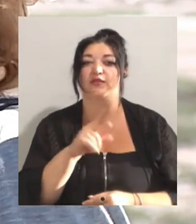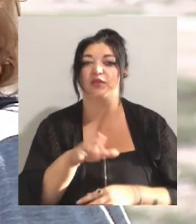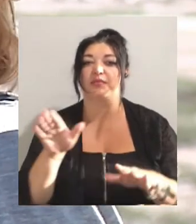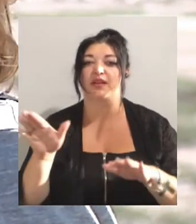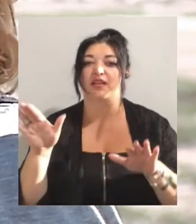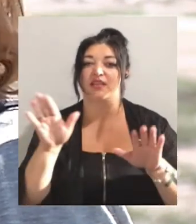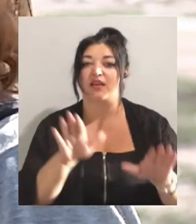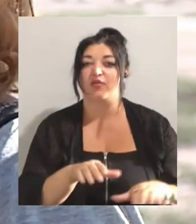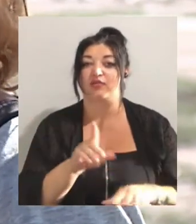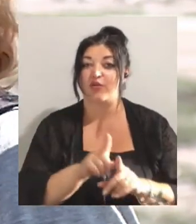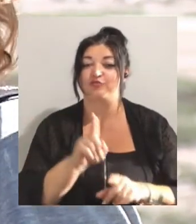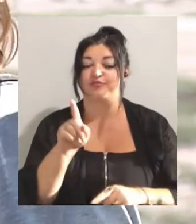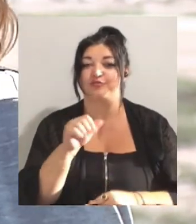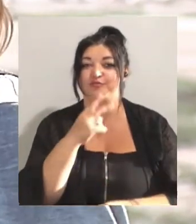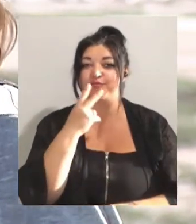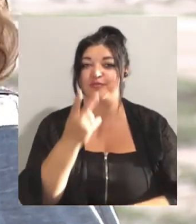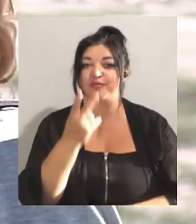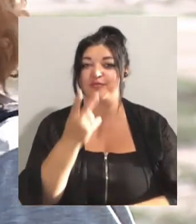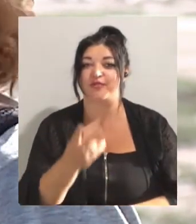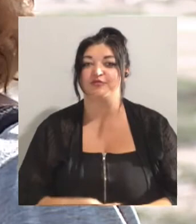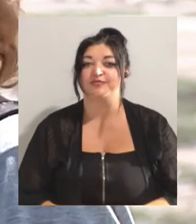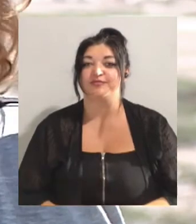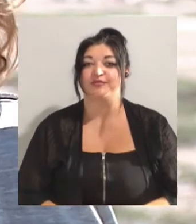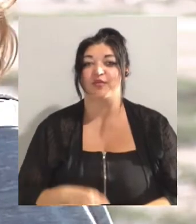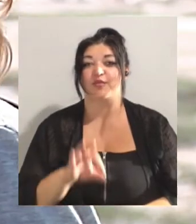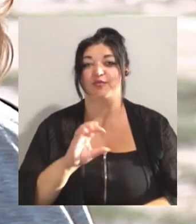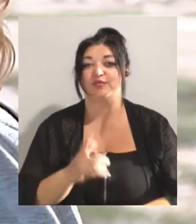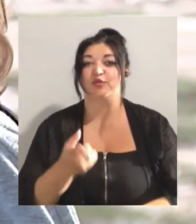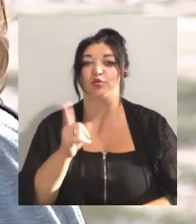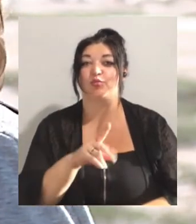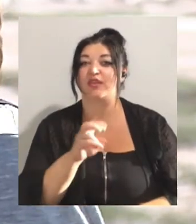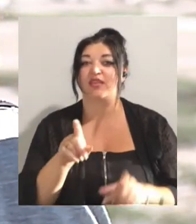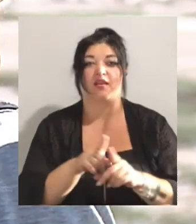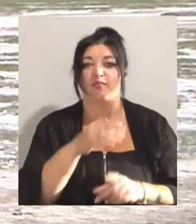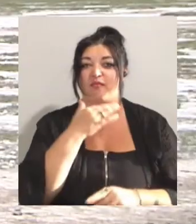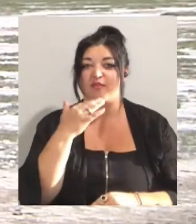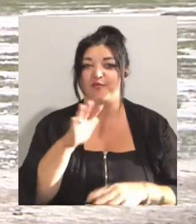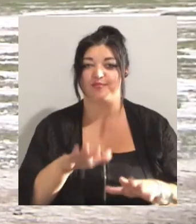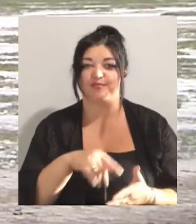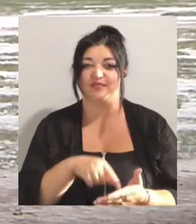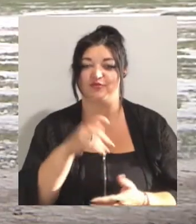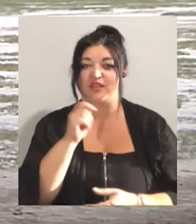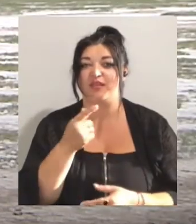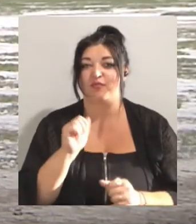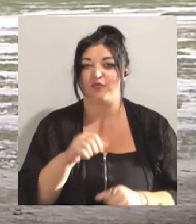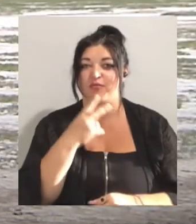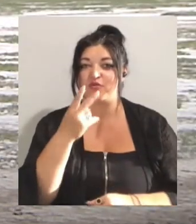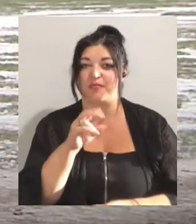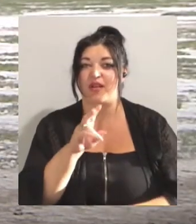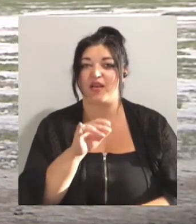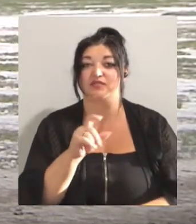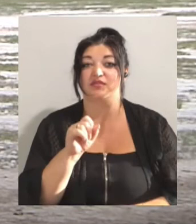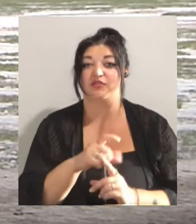їх можна там побачити. Тому не так багато місць в Україні, де можна побачити пеліканів. За словами Ірини Бурлаченко,